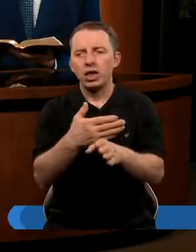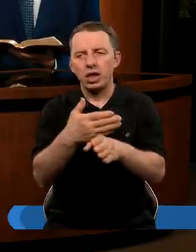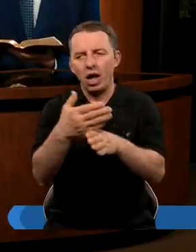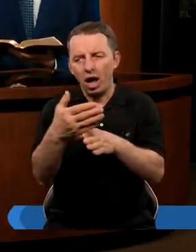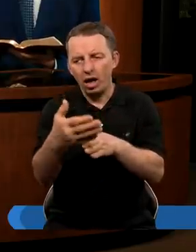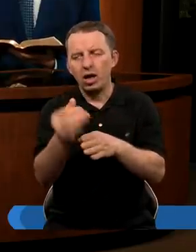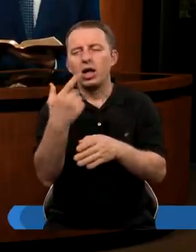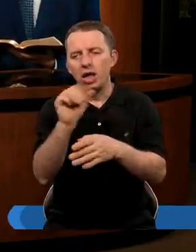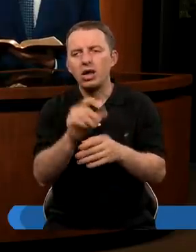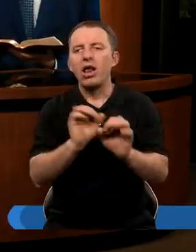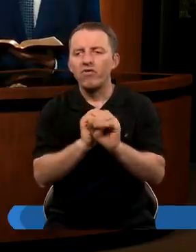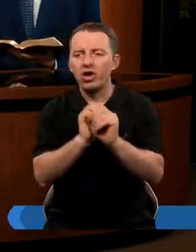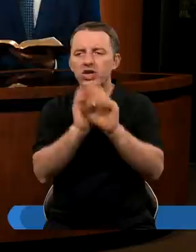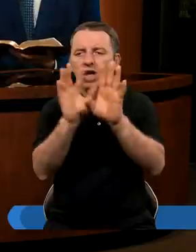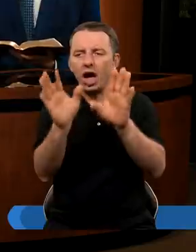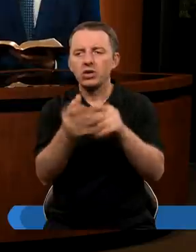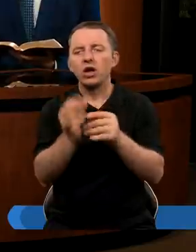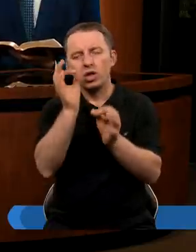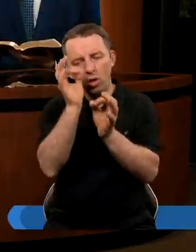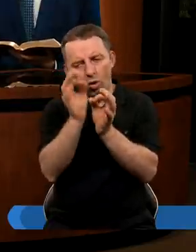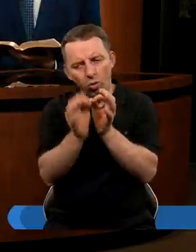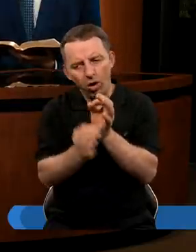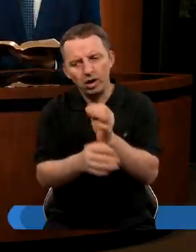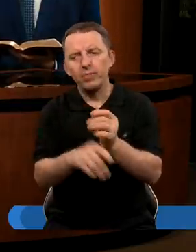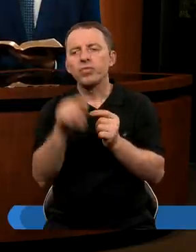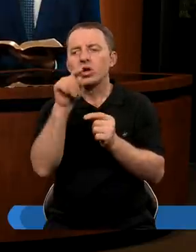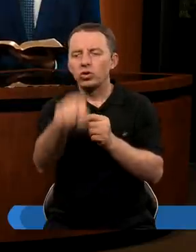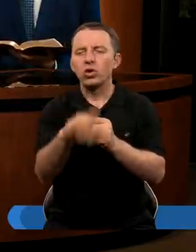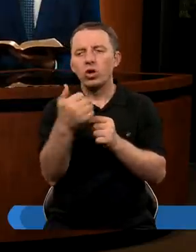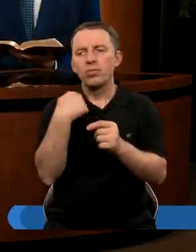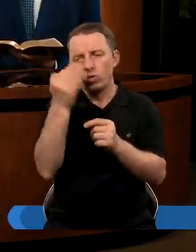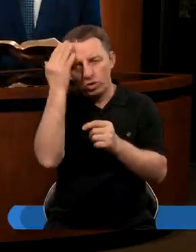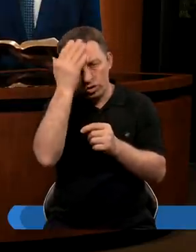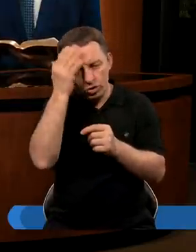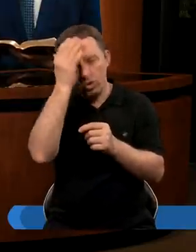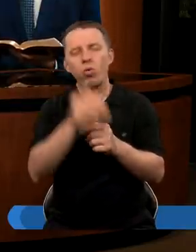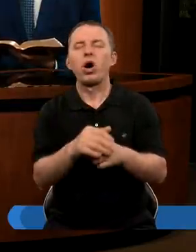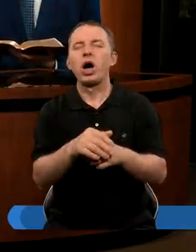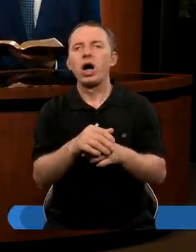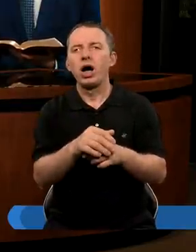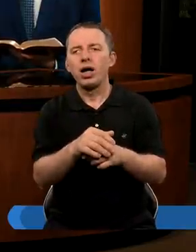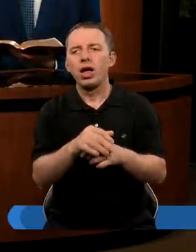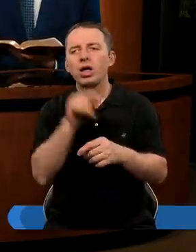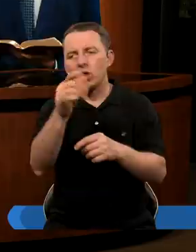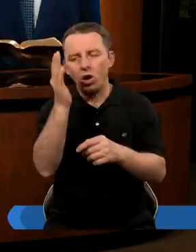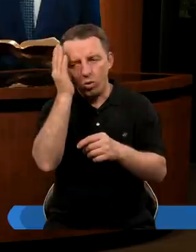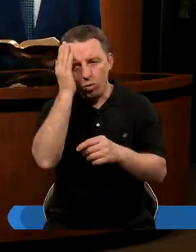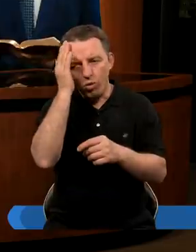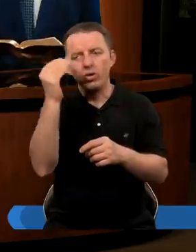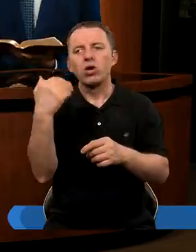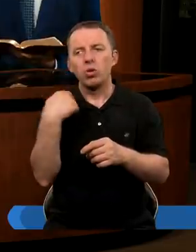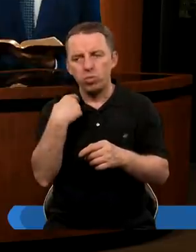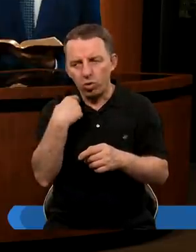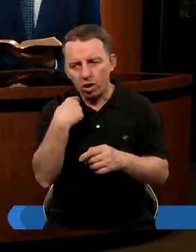Dalej, potem Daniel właśnie wyjaśnia dokładnie to, co mu się śniło, czyli przedstawia, że ta głowa to